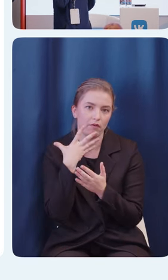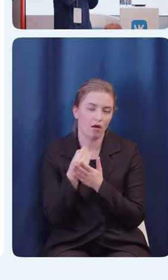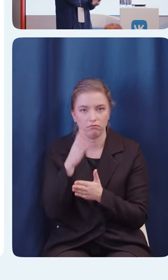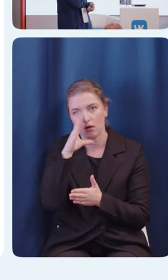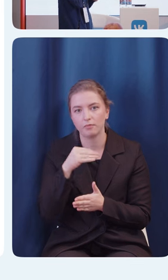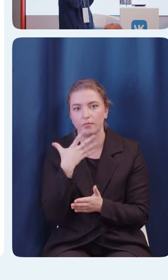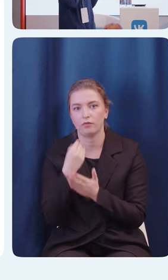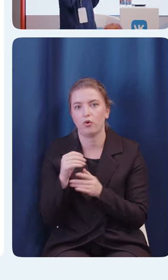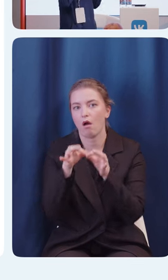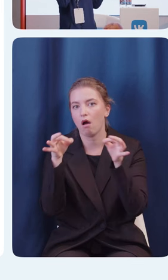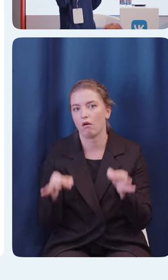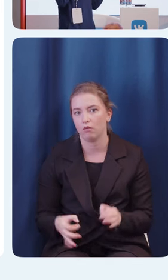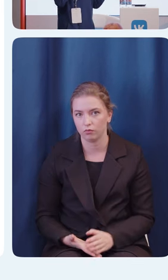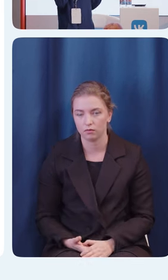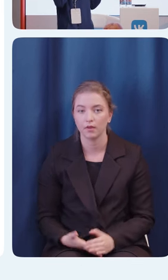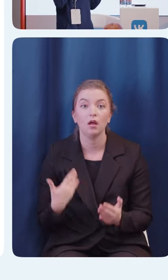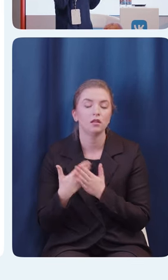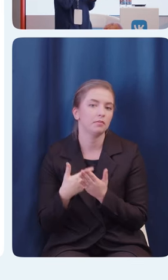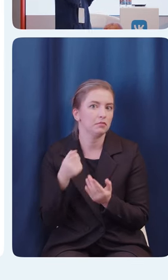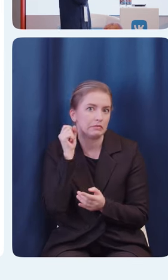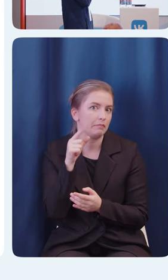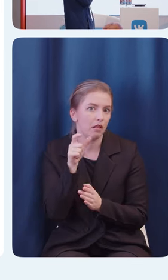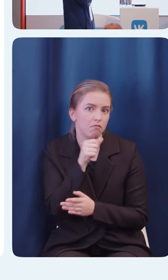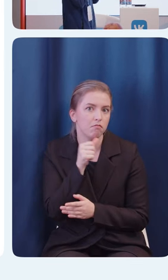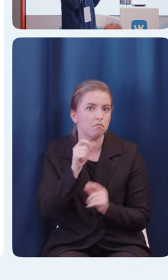Как мы помним, мы, например, забыли пароль.